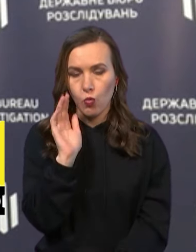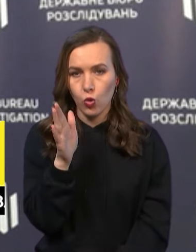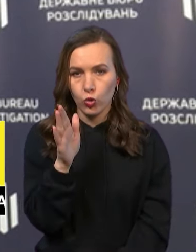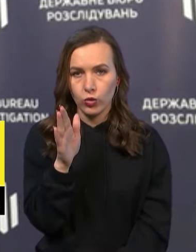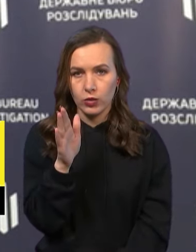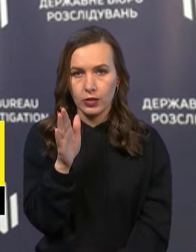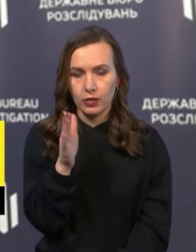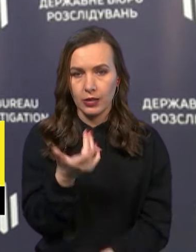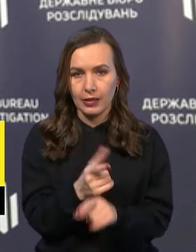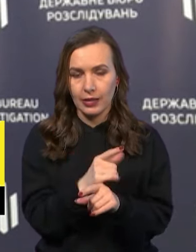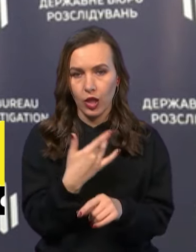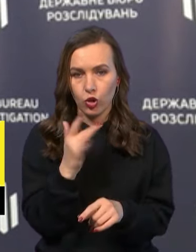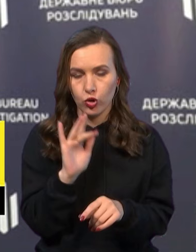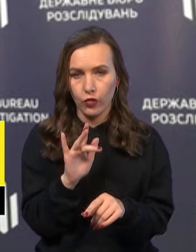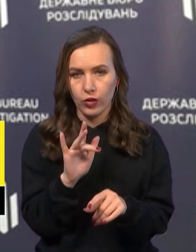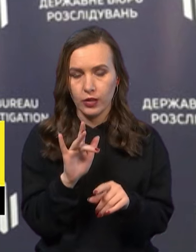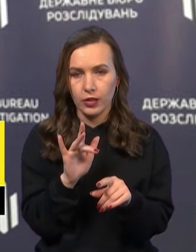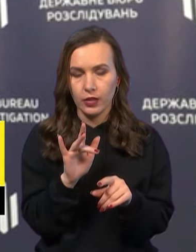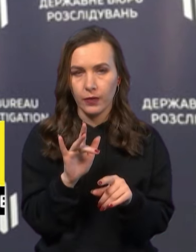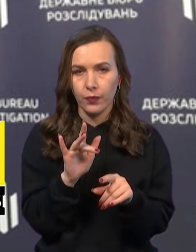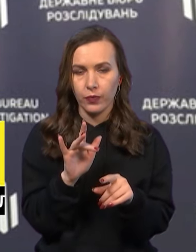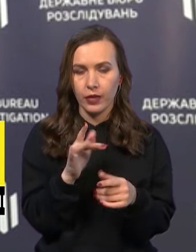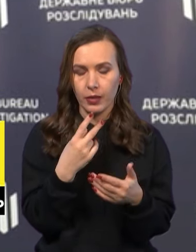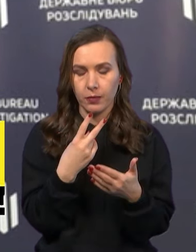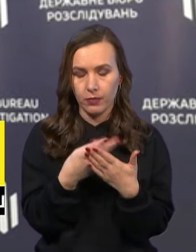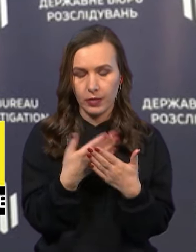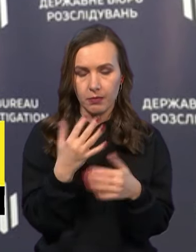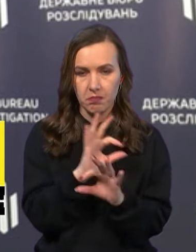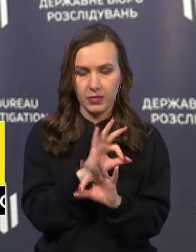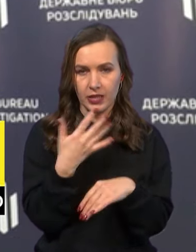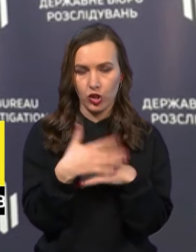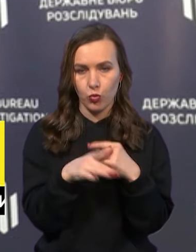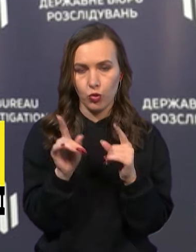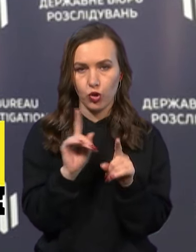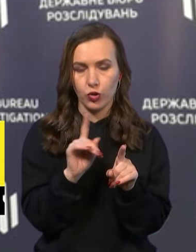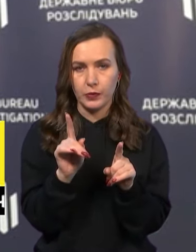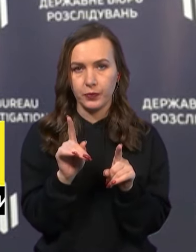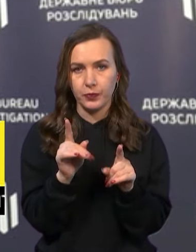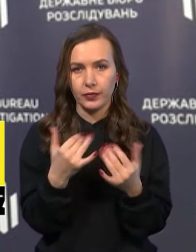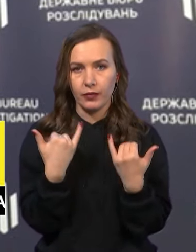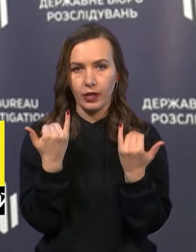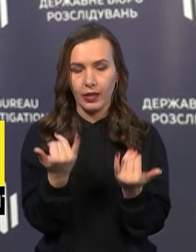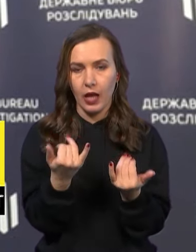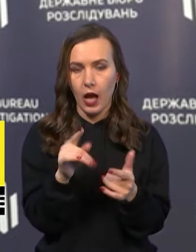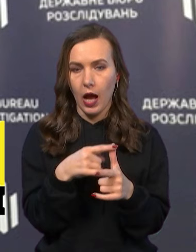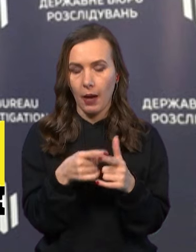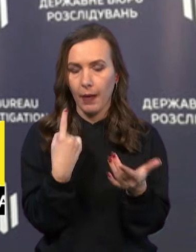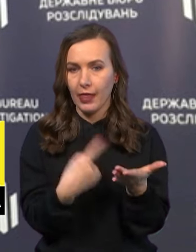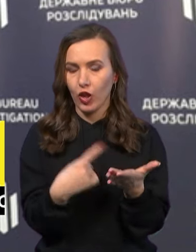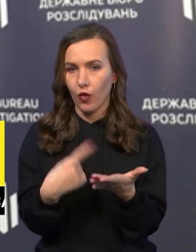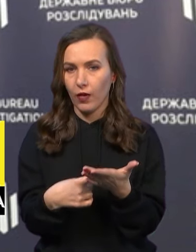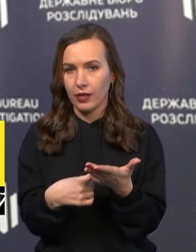занадто суворі і прискіпливі. Тим паче, ми з вами прекрасно розуміємо, що для того, аби довести